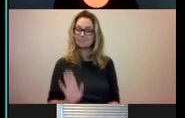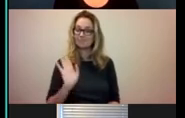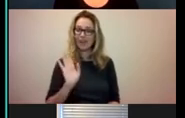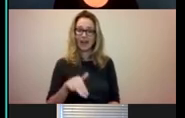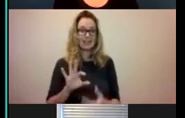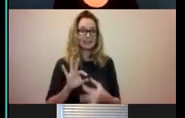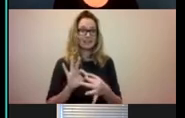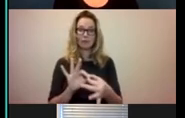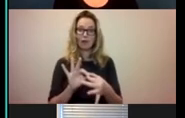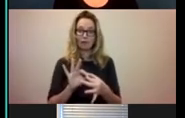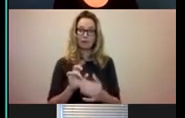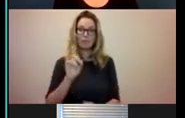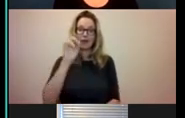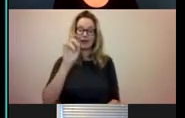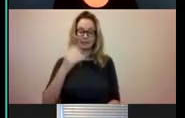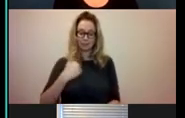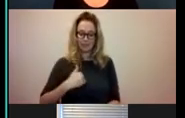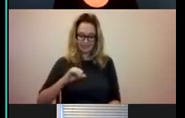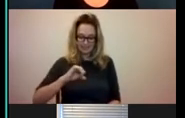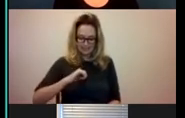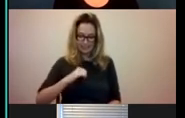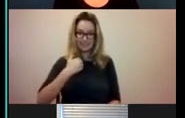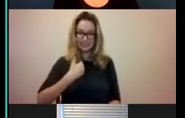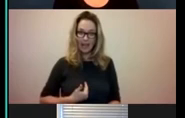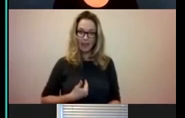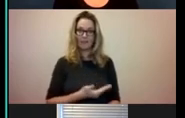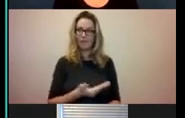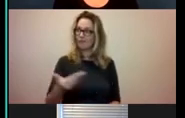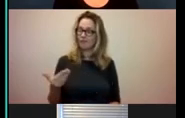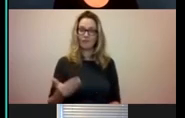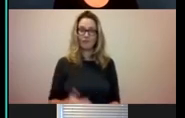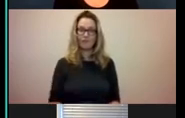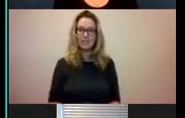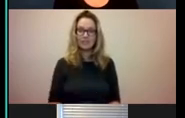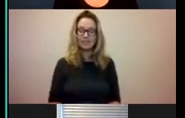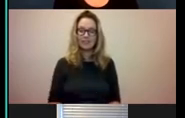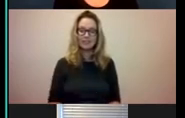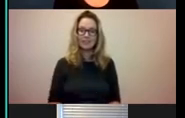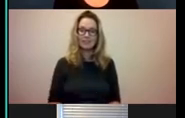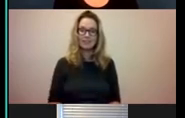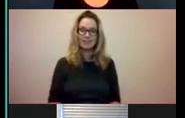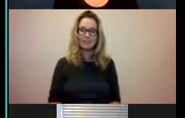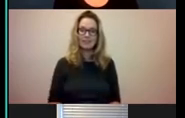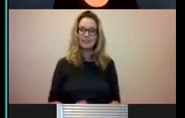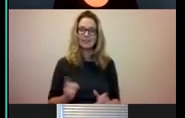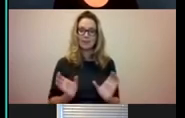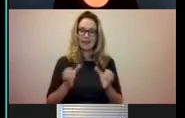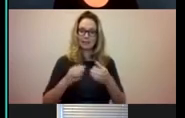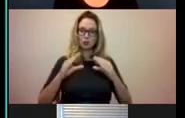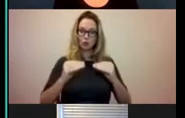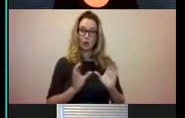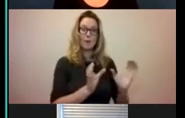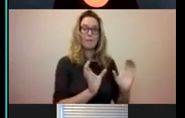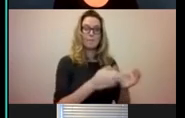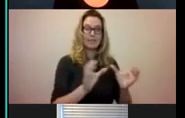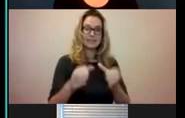zichzelf kunnen zijn. ja, met Let's Talk hebben we niet alleen de meetings gehad. Maar inderdaad ook de